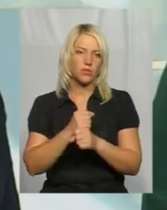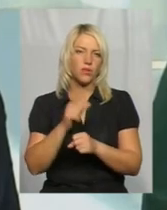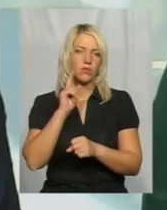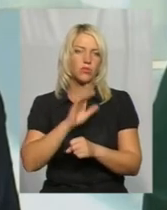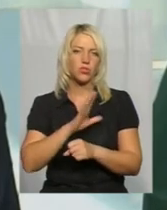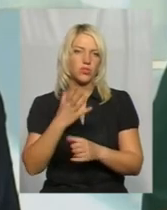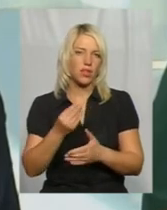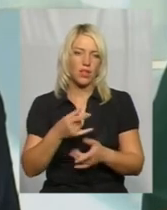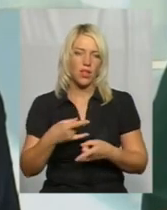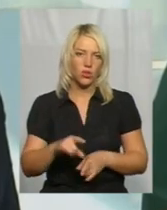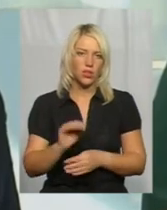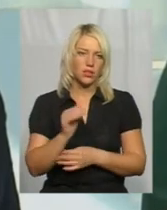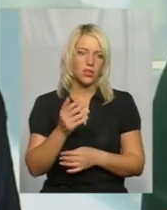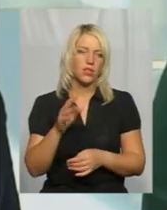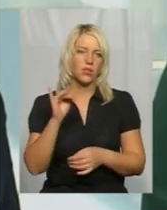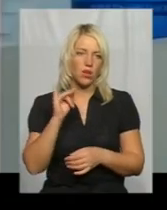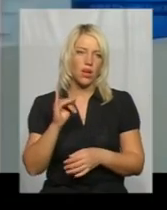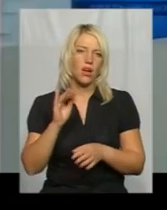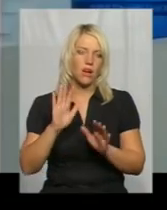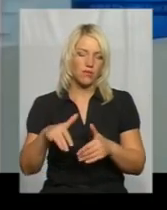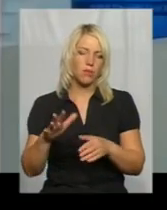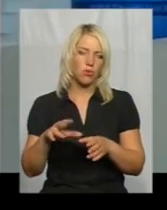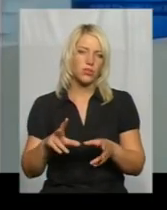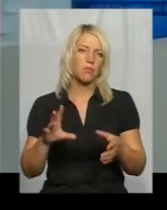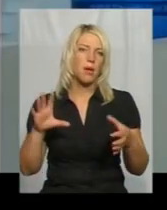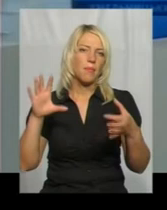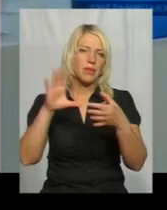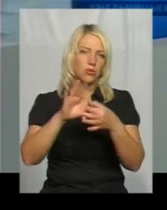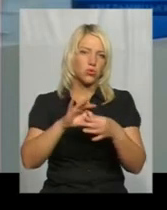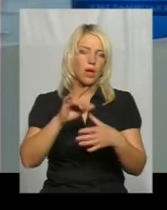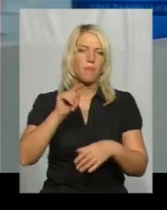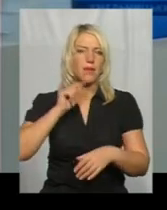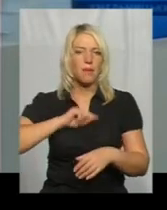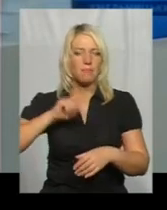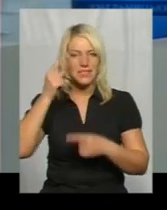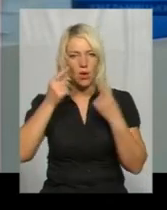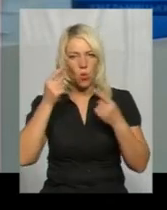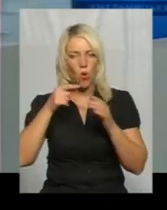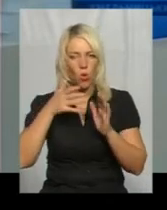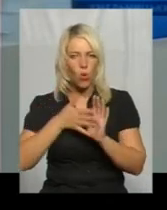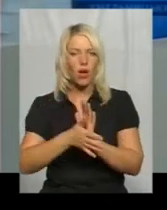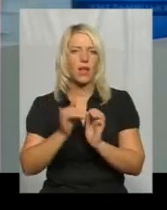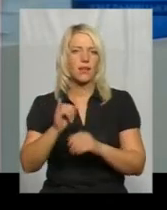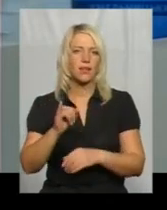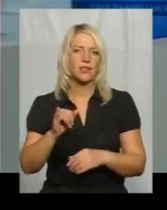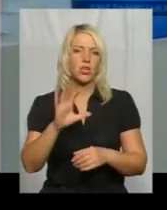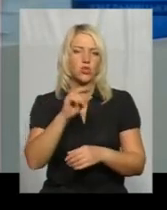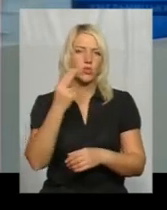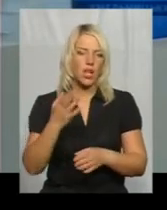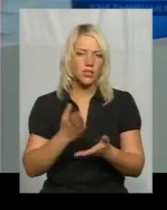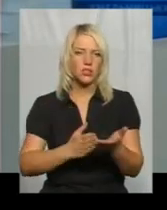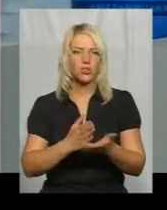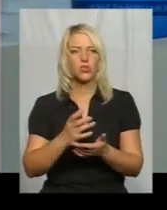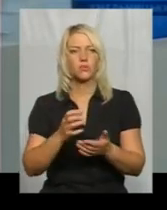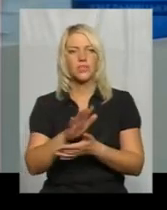народила дитину. А згодом, звичайно, вже підключаються і психологи, і представники соціальних служб, і далі вже вирішуємо,